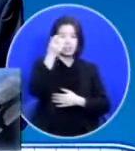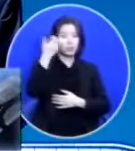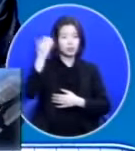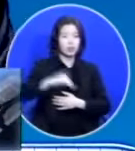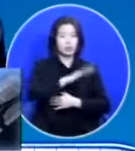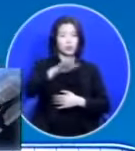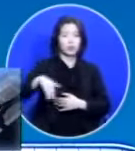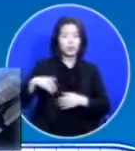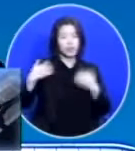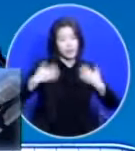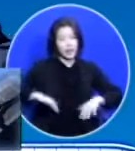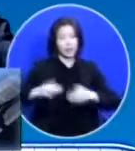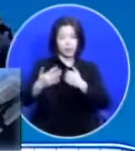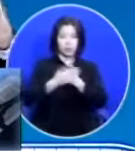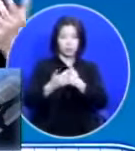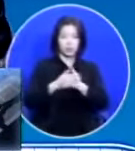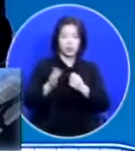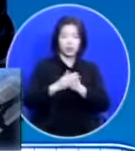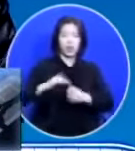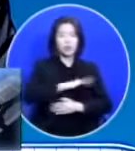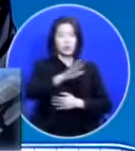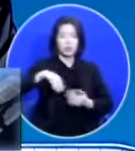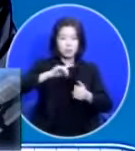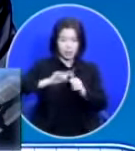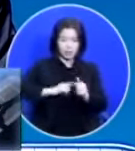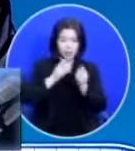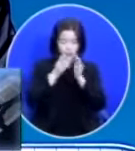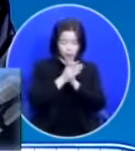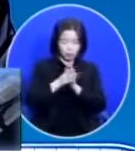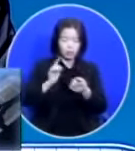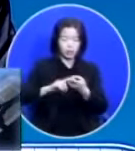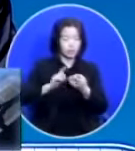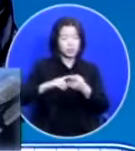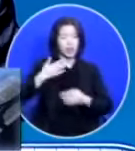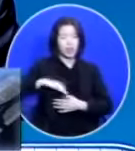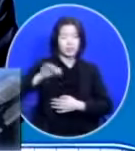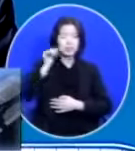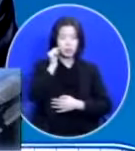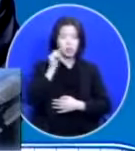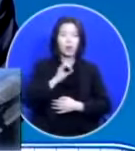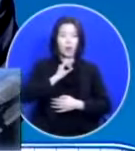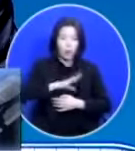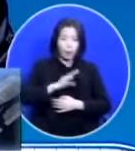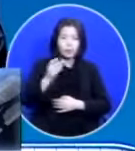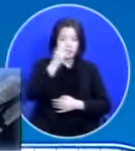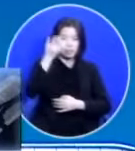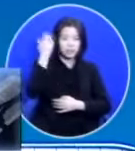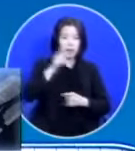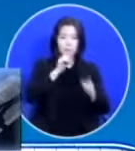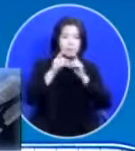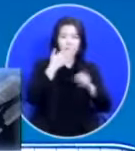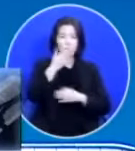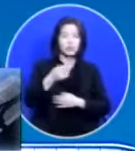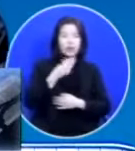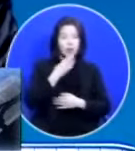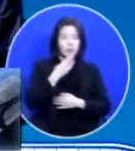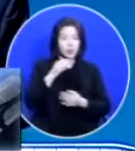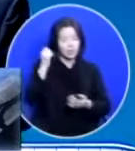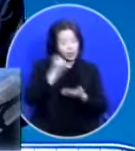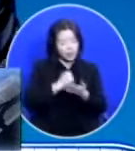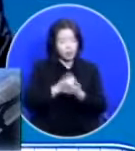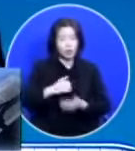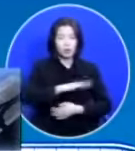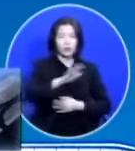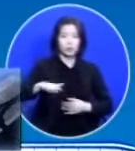연약함을 도우시나니 우리는 마땅히 기도할 바를 알지 못하나 오직 성령이 말할 수 없는 탄식으로 우리를 위하여